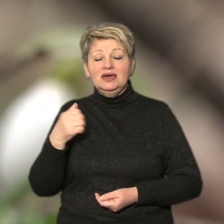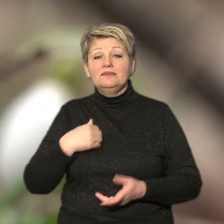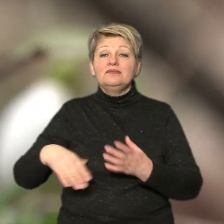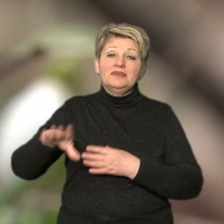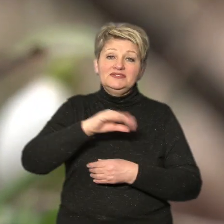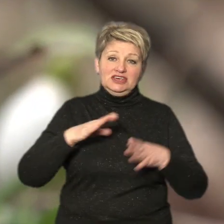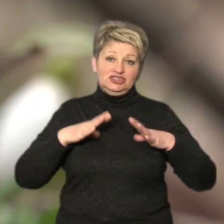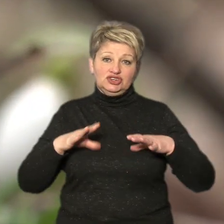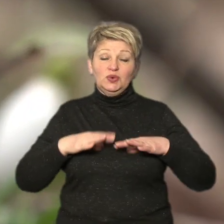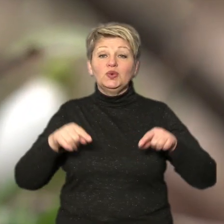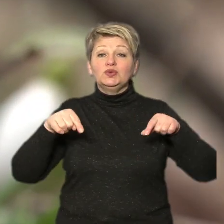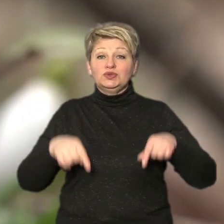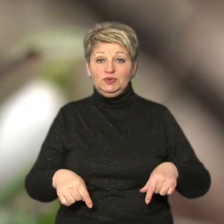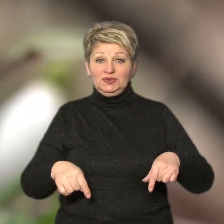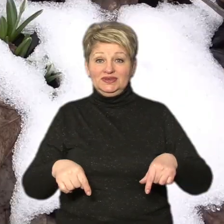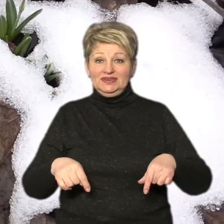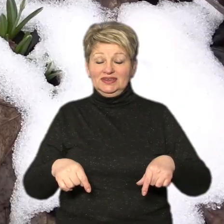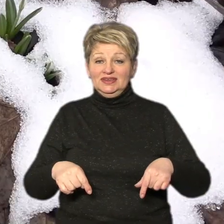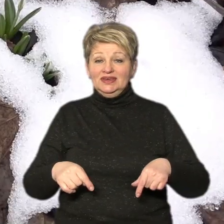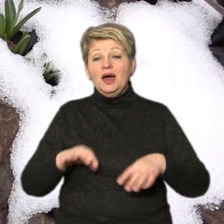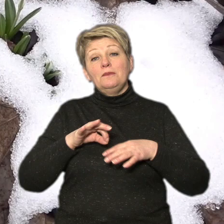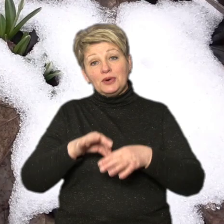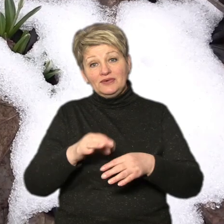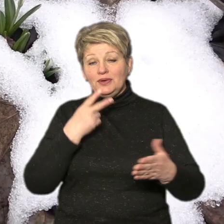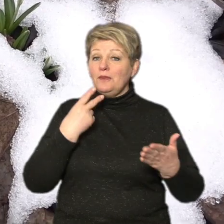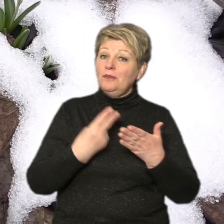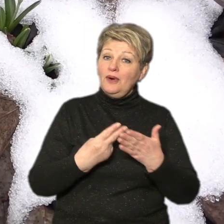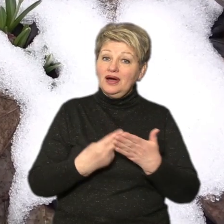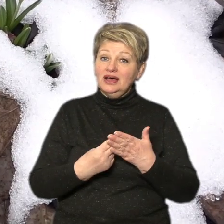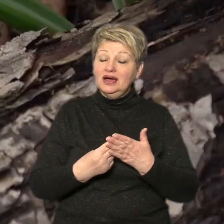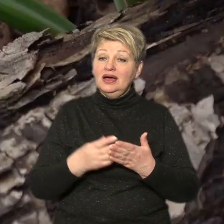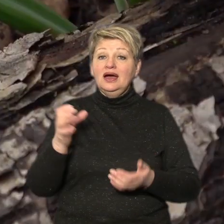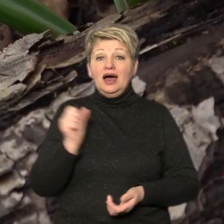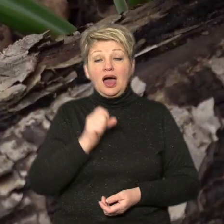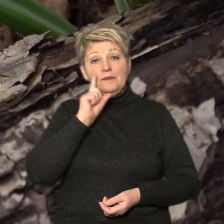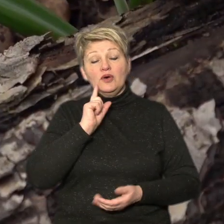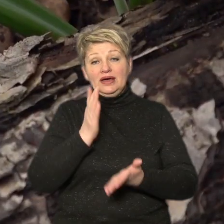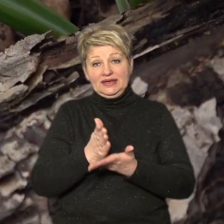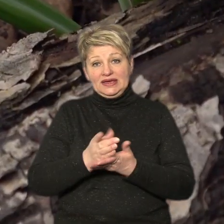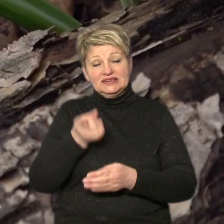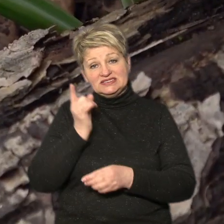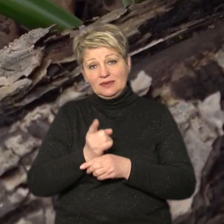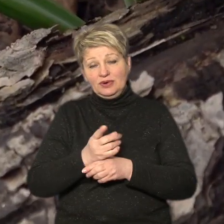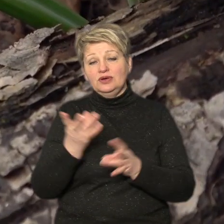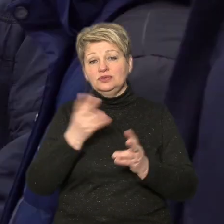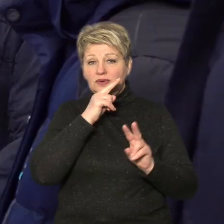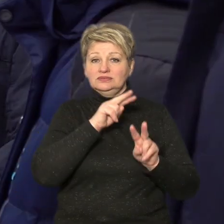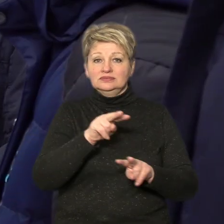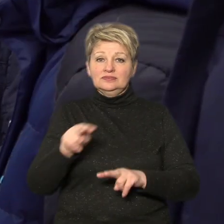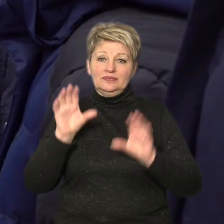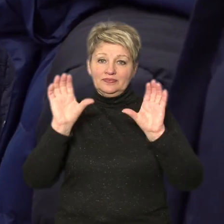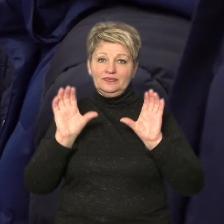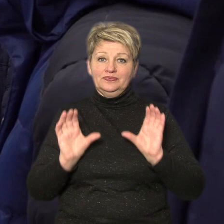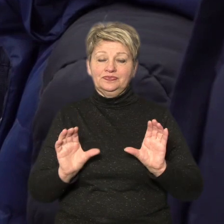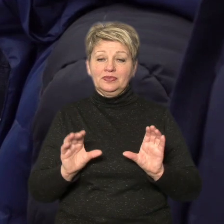чекаємо тут, на маркованих стежках, проведемо, покажемо все це діло. Але поки є заборона, треба дотримуватись чинного законодасту. Пан